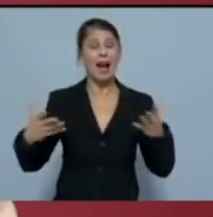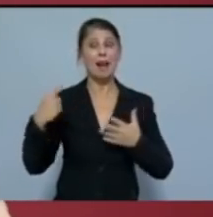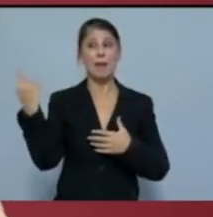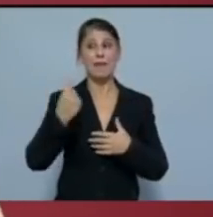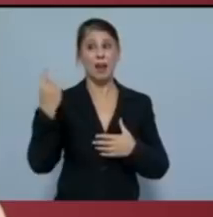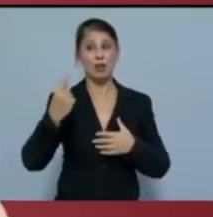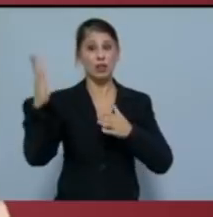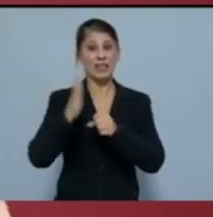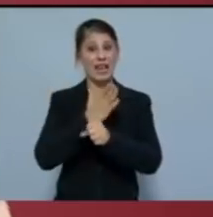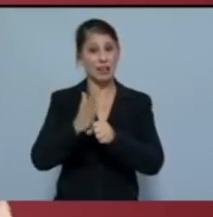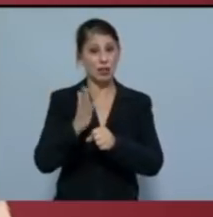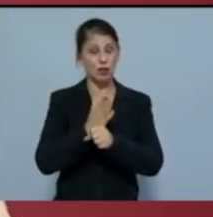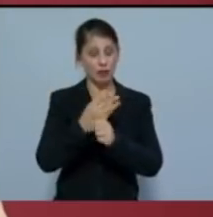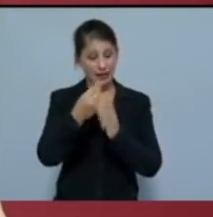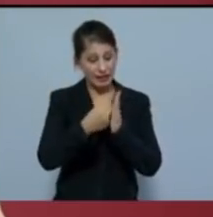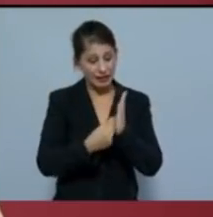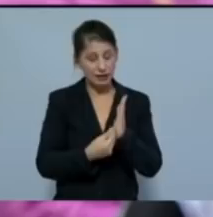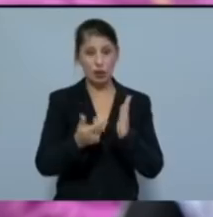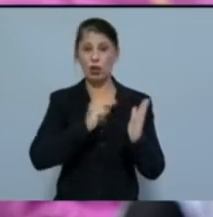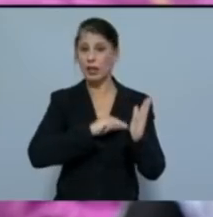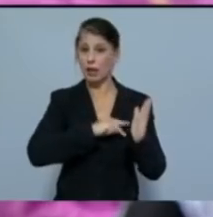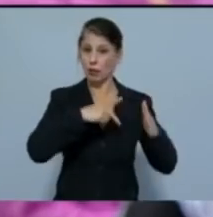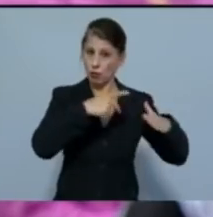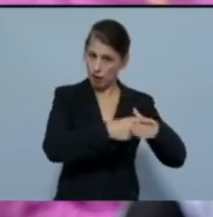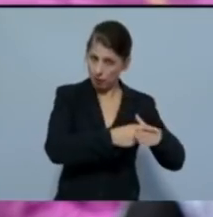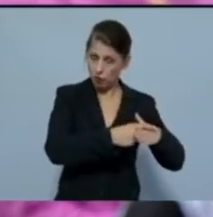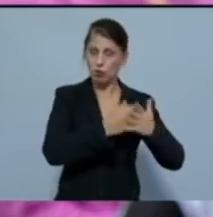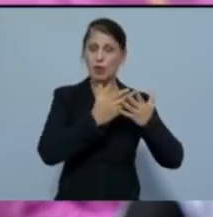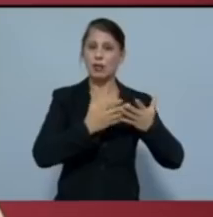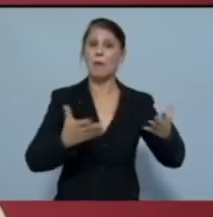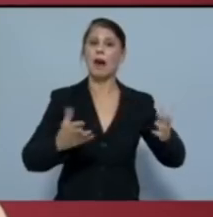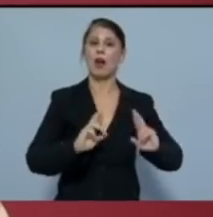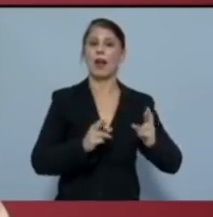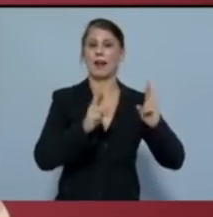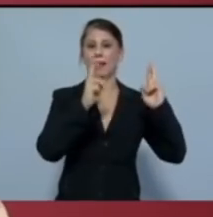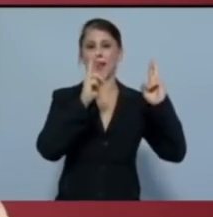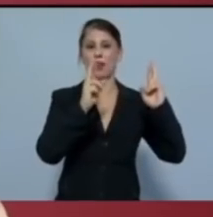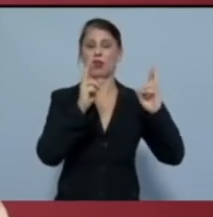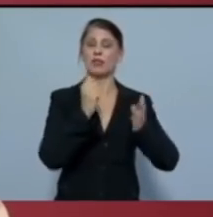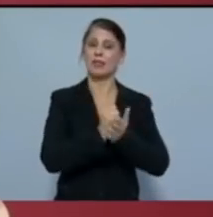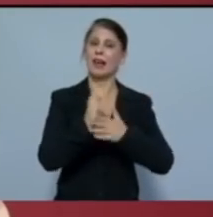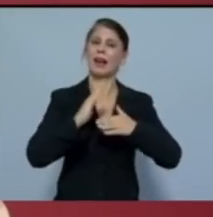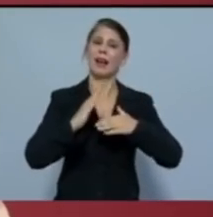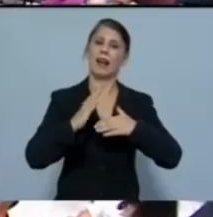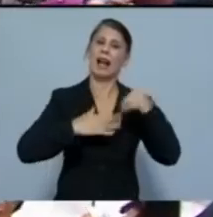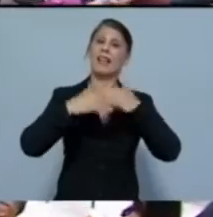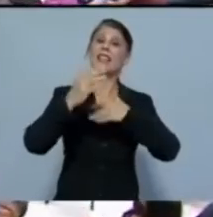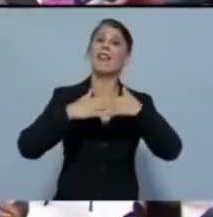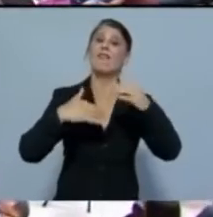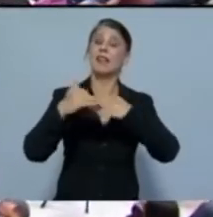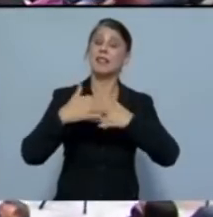με κριτήριο τα κέρδη των τραπεζών και των μεγάλων ενεργειών ιδιακών και κατασκευαστικών ομήλων.